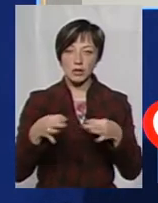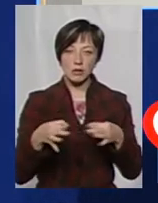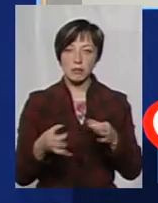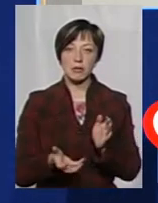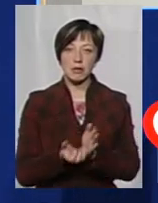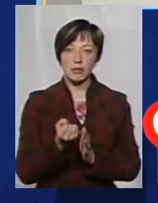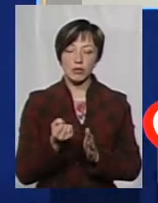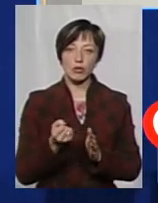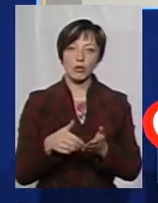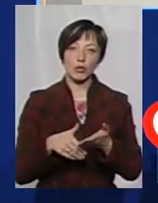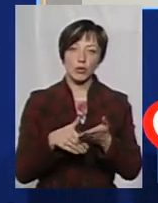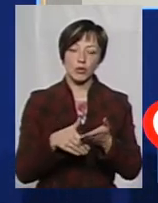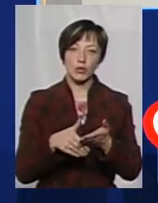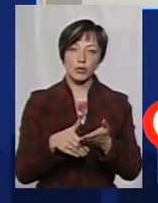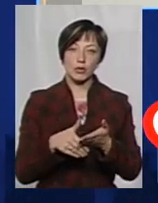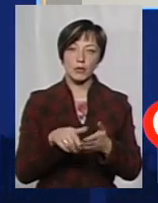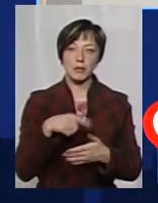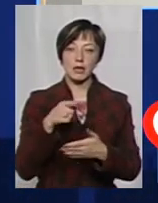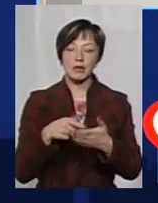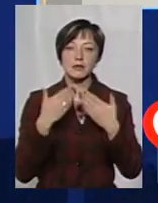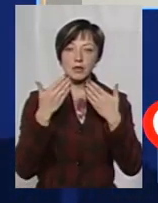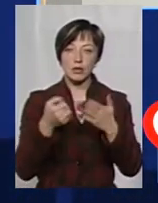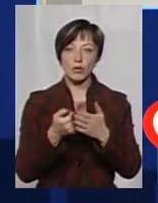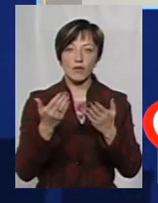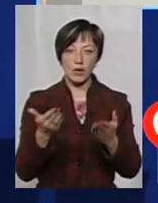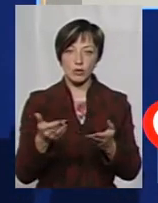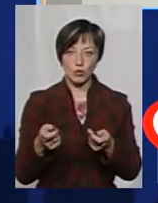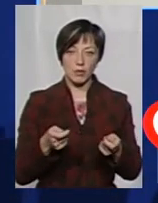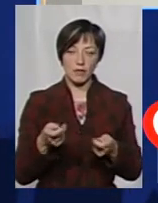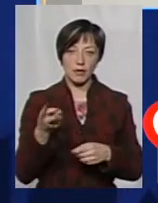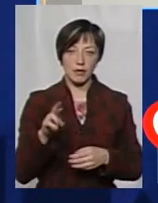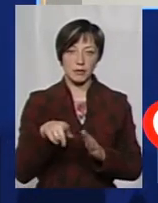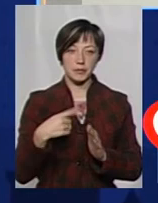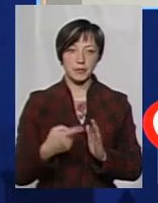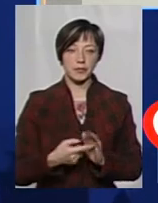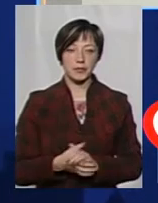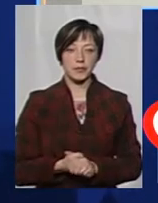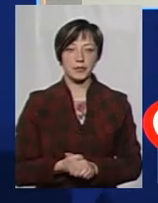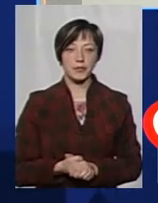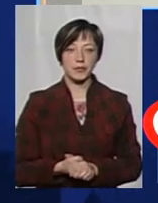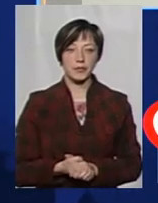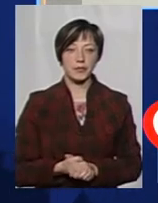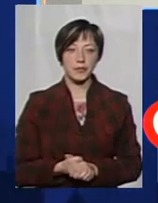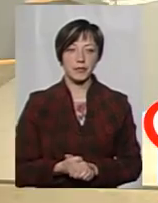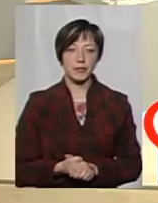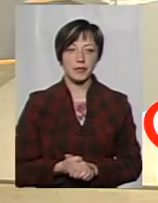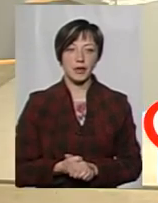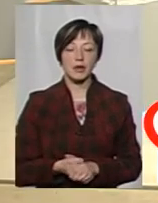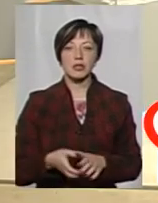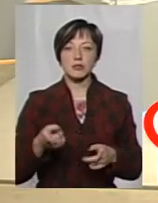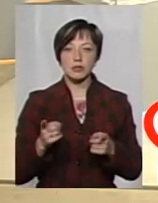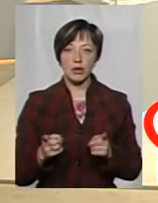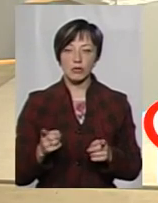підтримкою або питаннями звертатися саме до вашого управління? І чи є у вас фахівці на це? Звичайно,